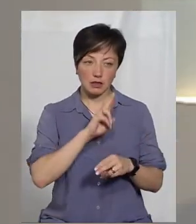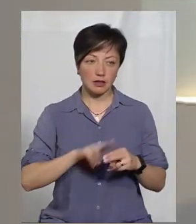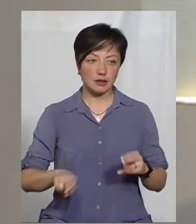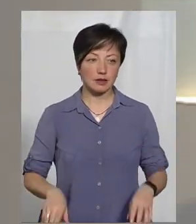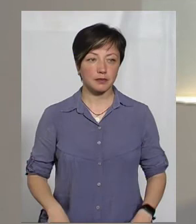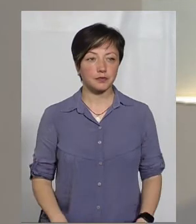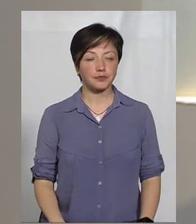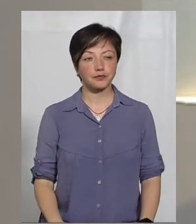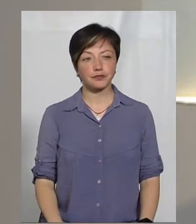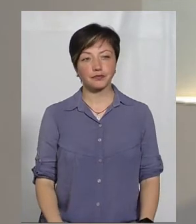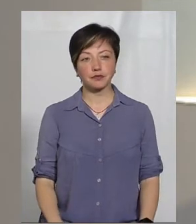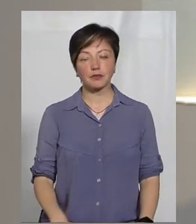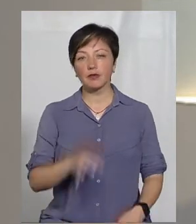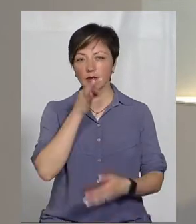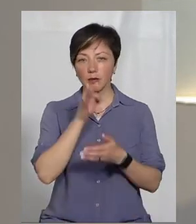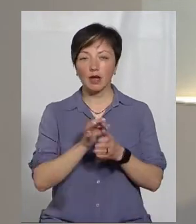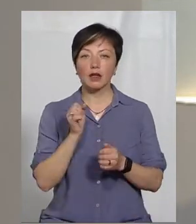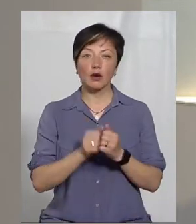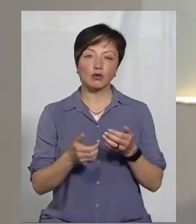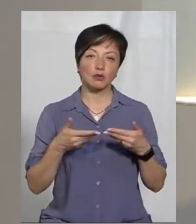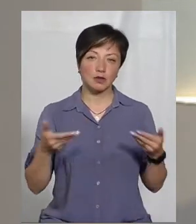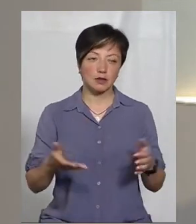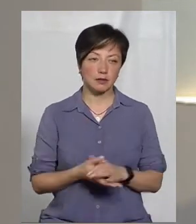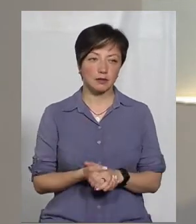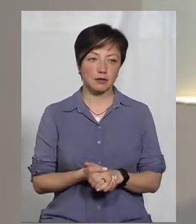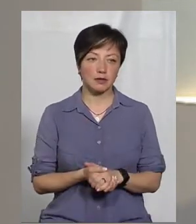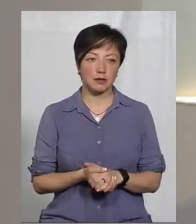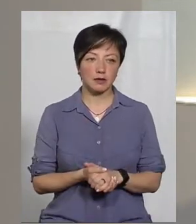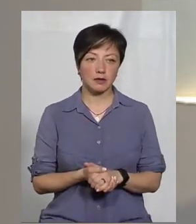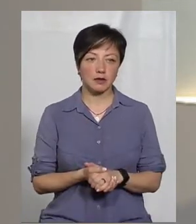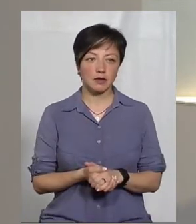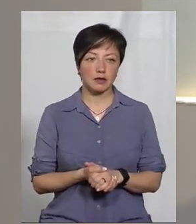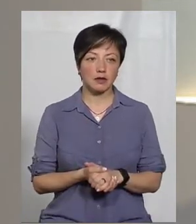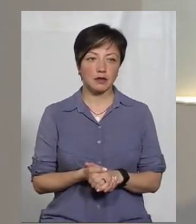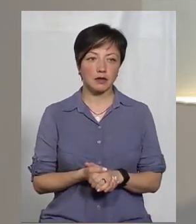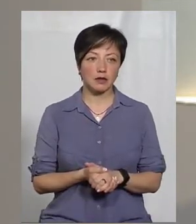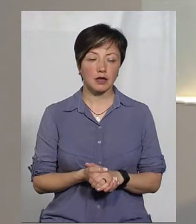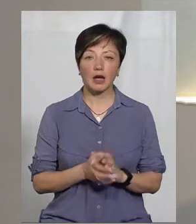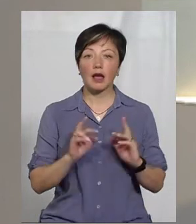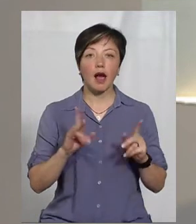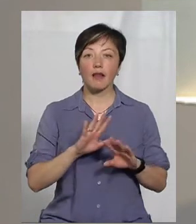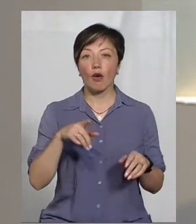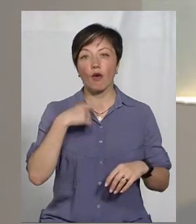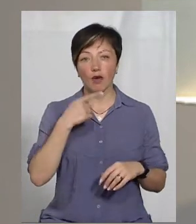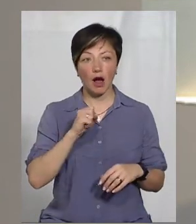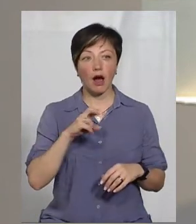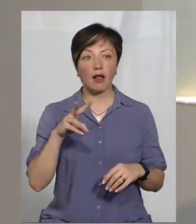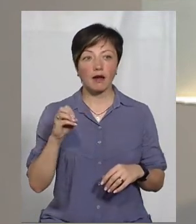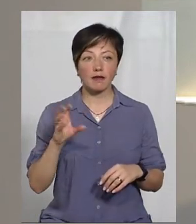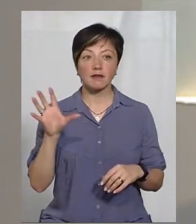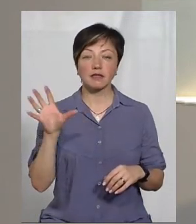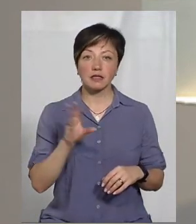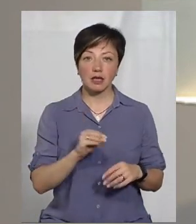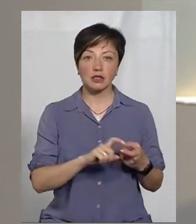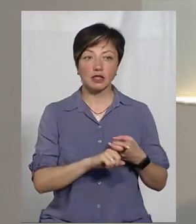Зарештою, так, відповідальність на кожному з нас. Кожному з нас. Як там не говорити, але все